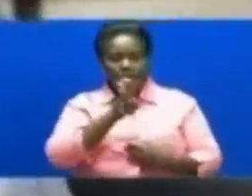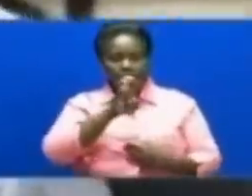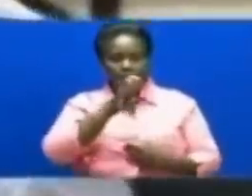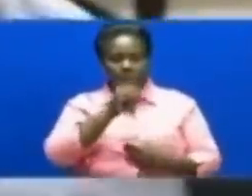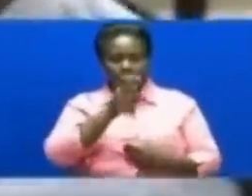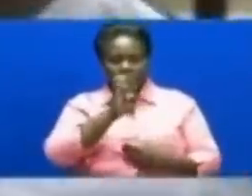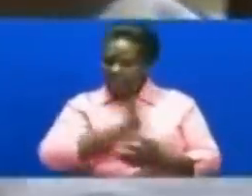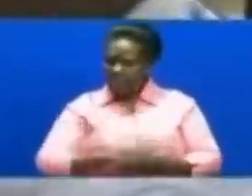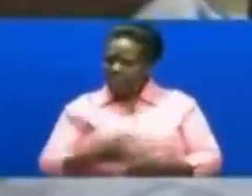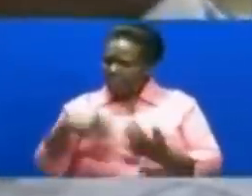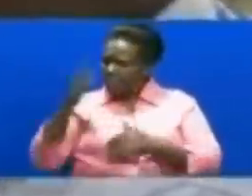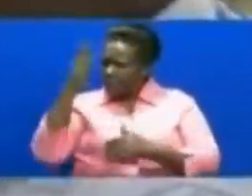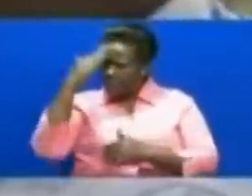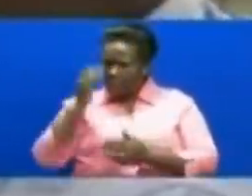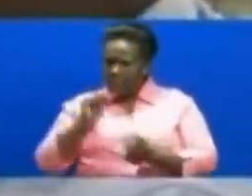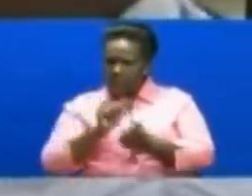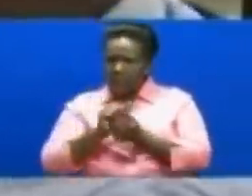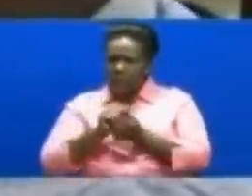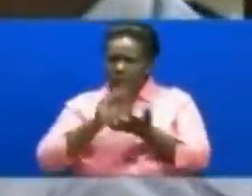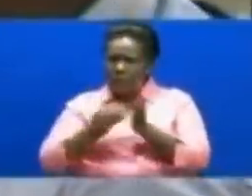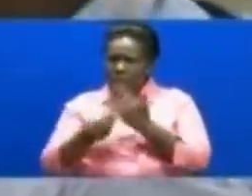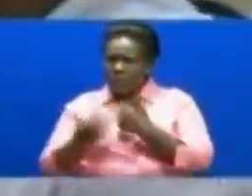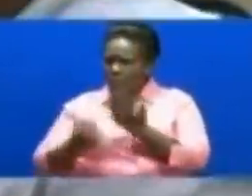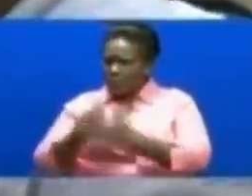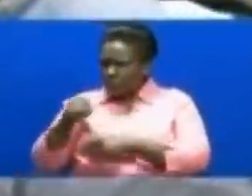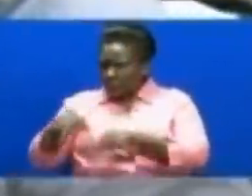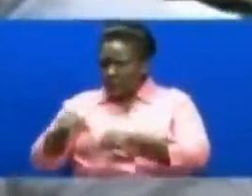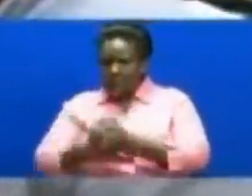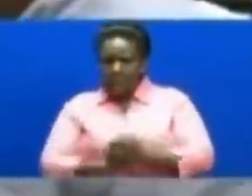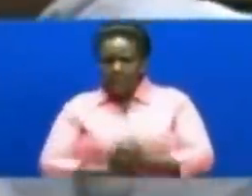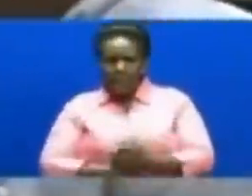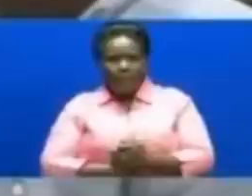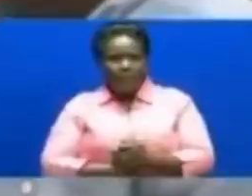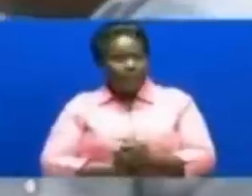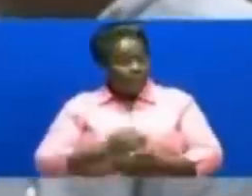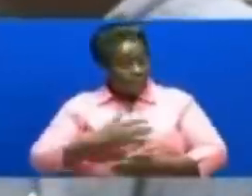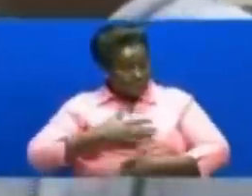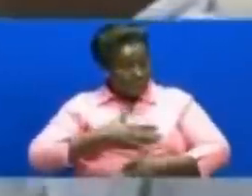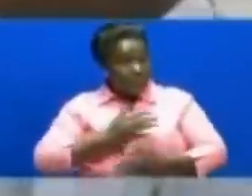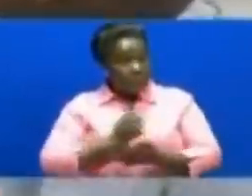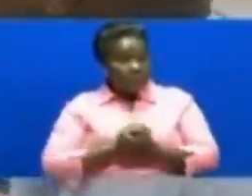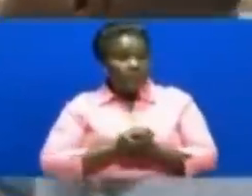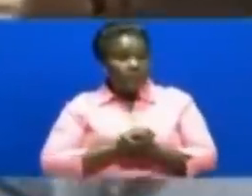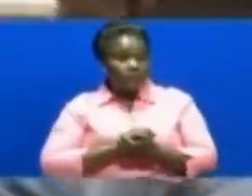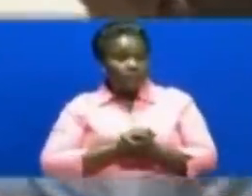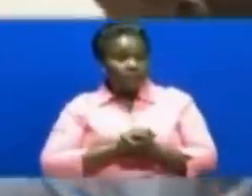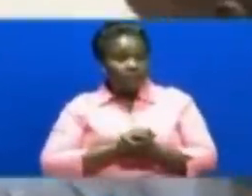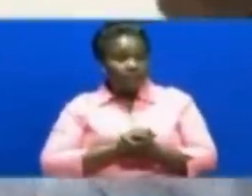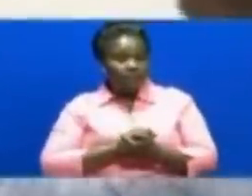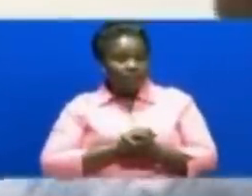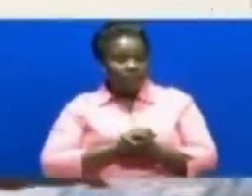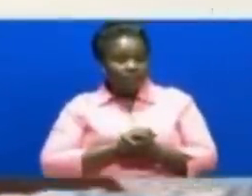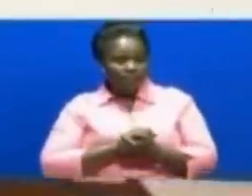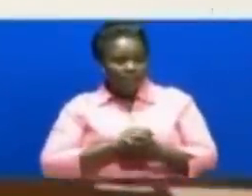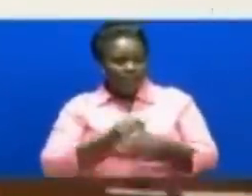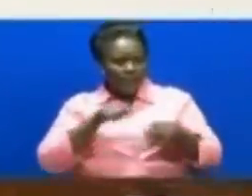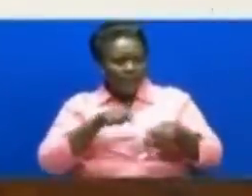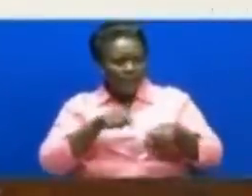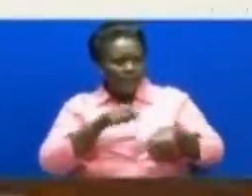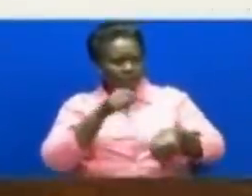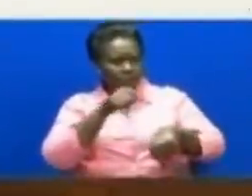Nini kilicho jiri hasa kwa siku hii ya leo Sante sana Leo majira ya